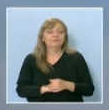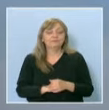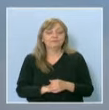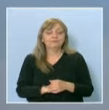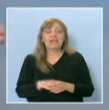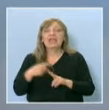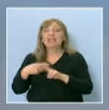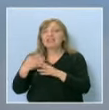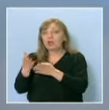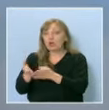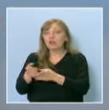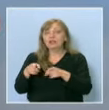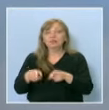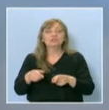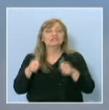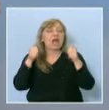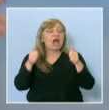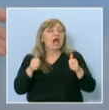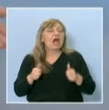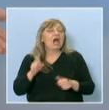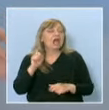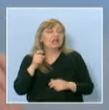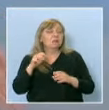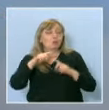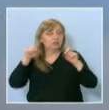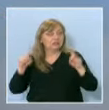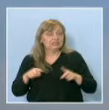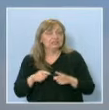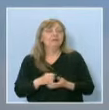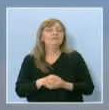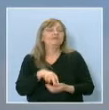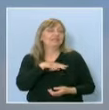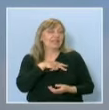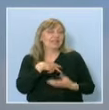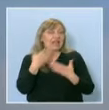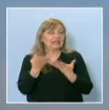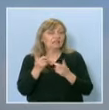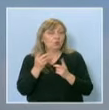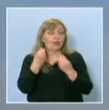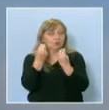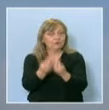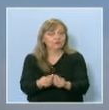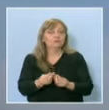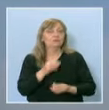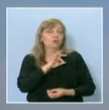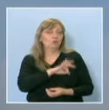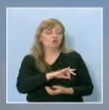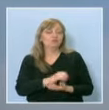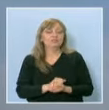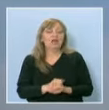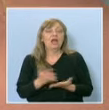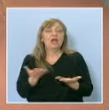Никола, ето тук са и грамотите, тук е и плакета, който сте получили. Какво научихте като